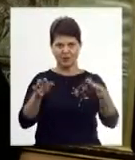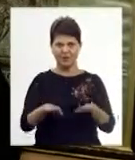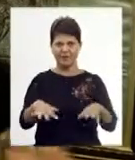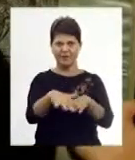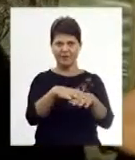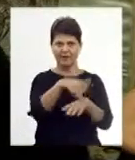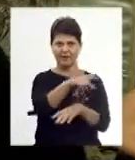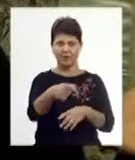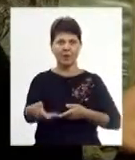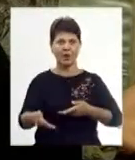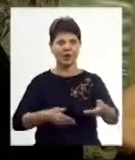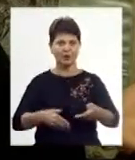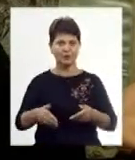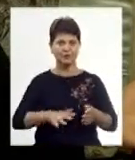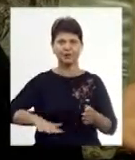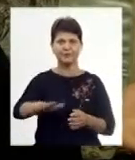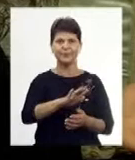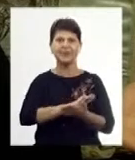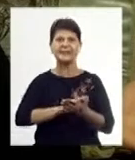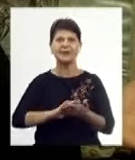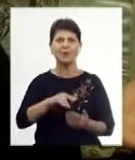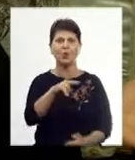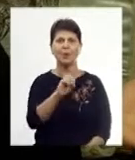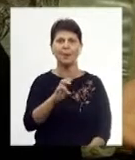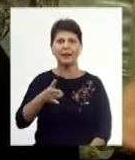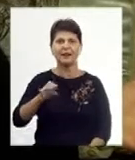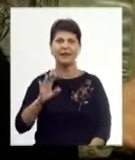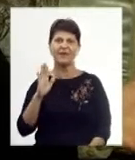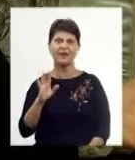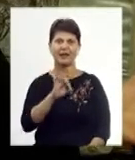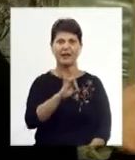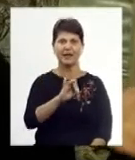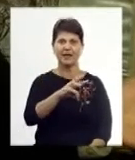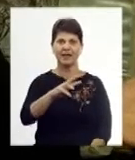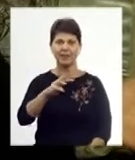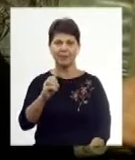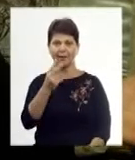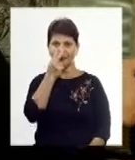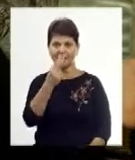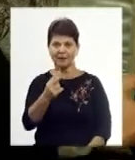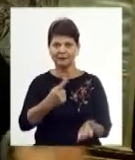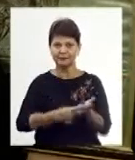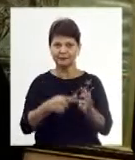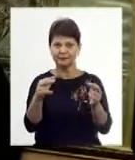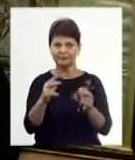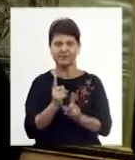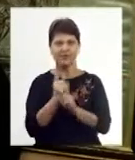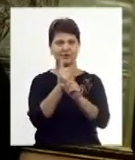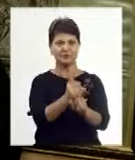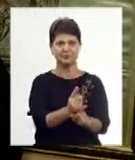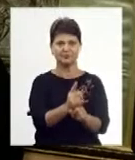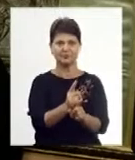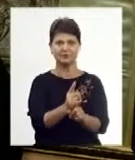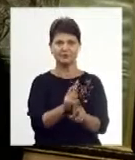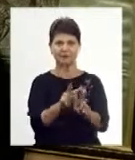площі Святого Петра в Римі, як згадують очевидці, ті, хто супроводжували владику в делегації,